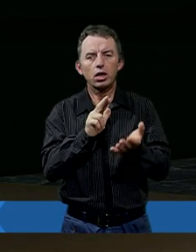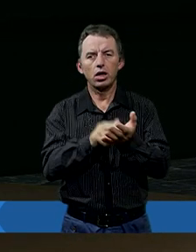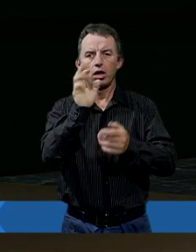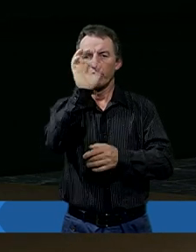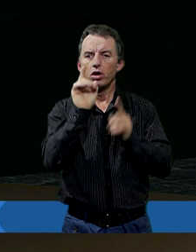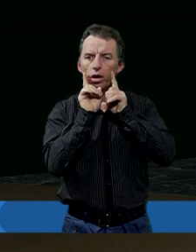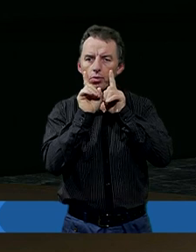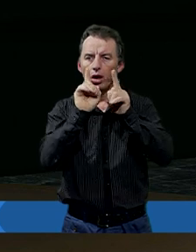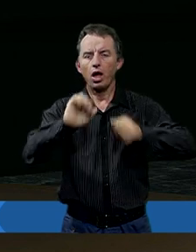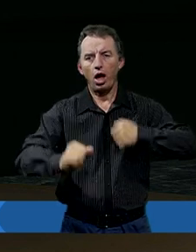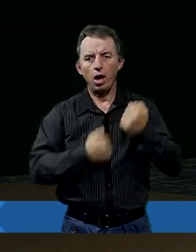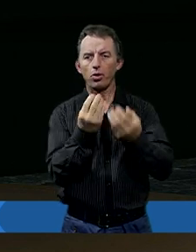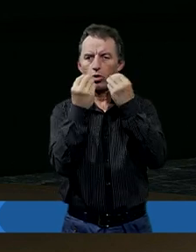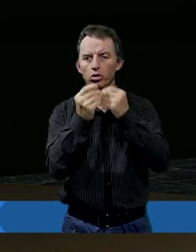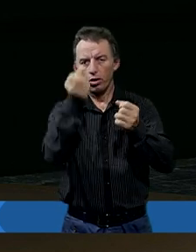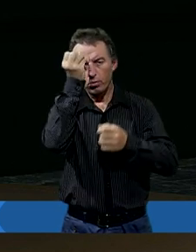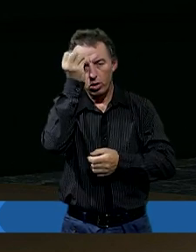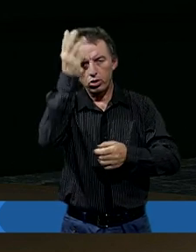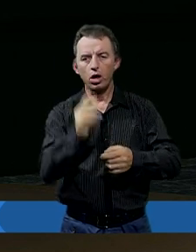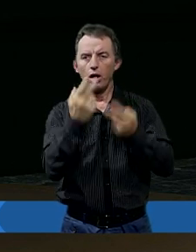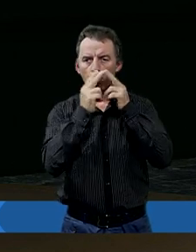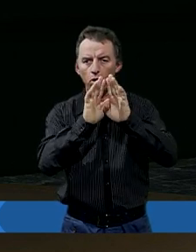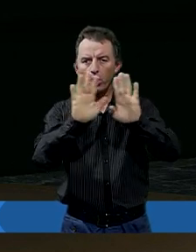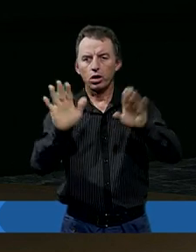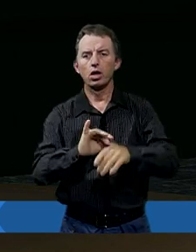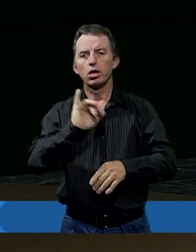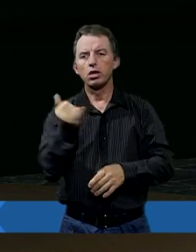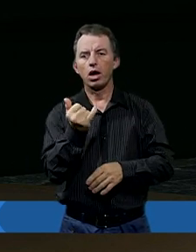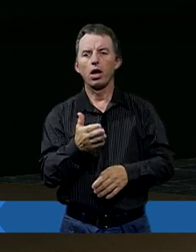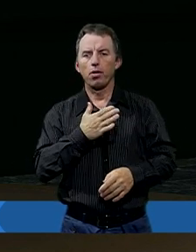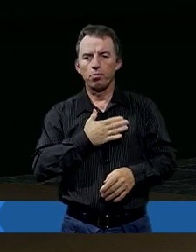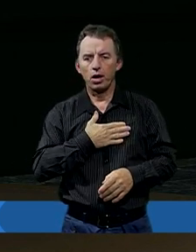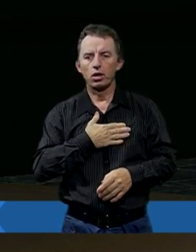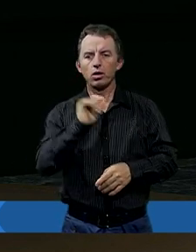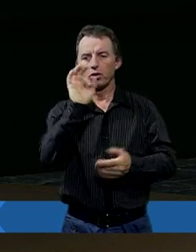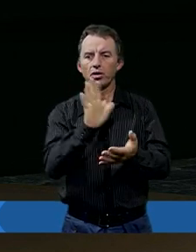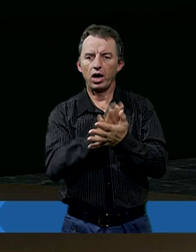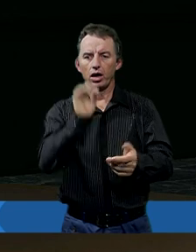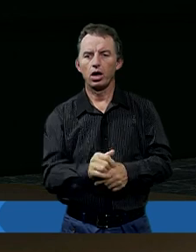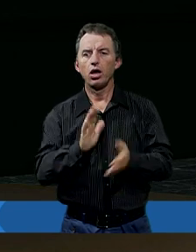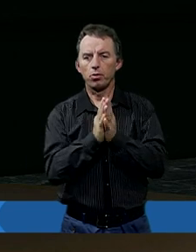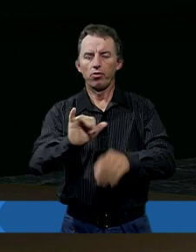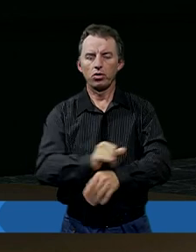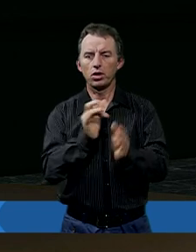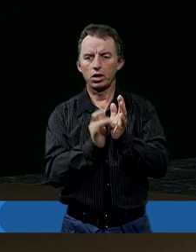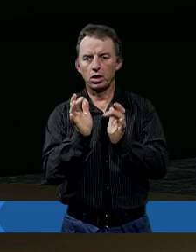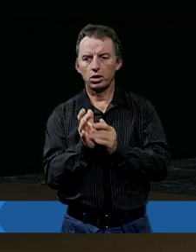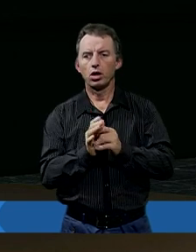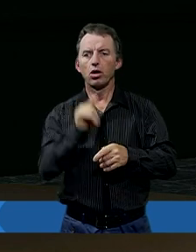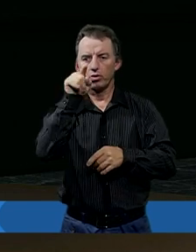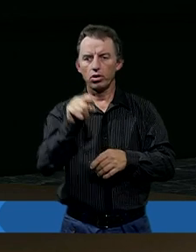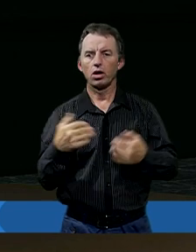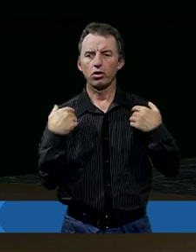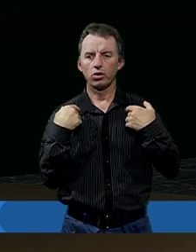Twoje prawdy, abyś uczył nas mądrości i pokazywał. Panie, piękną swojego charakteru. Przez imię Chrystusa Jezusa